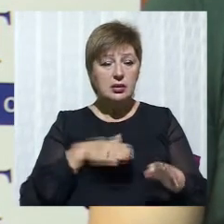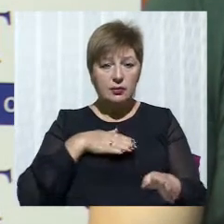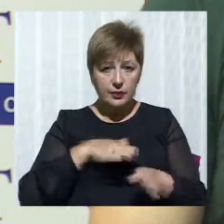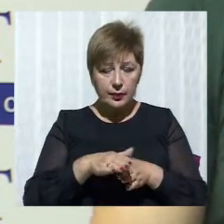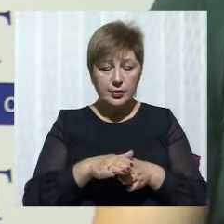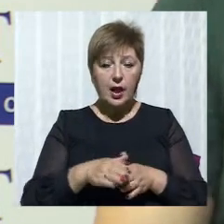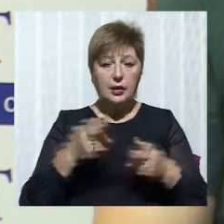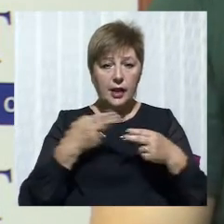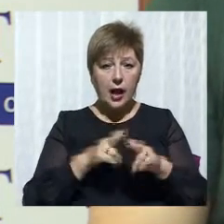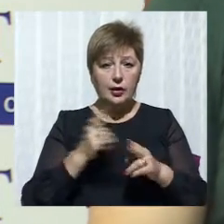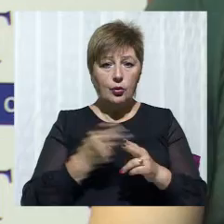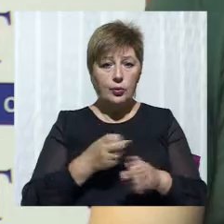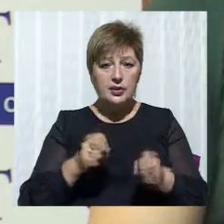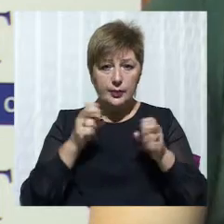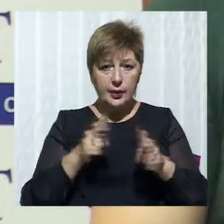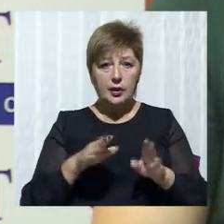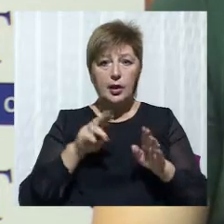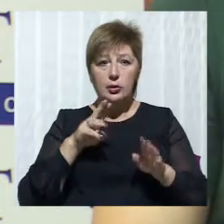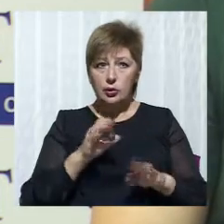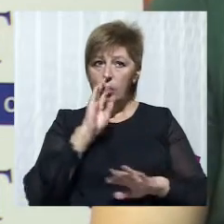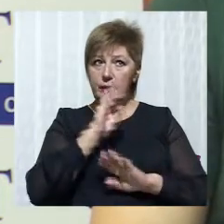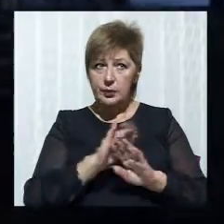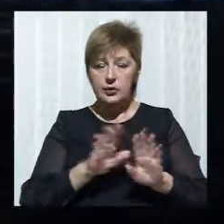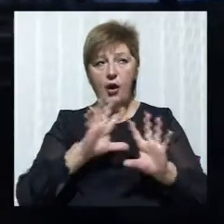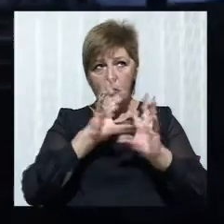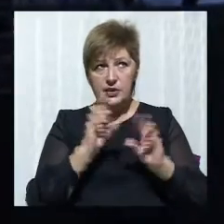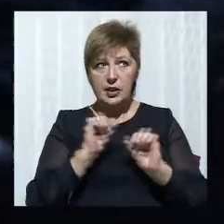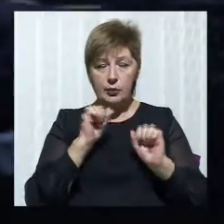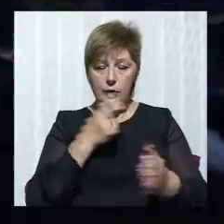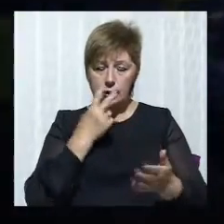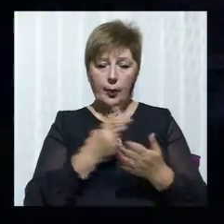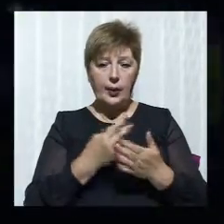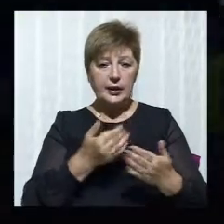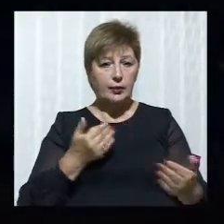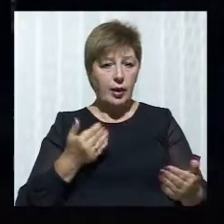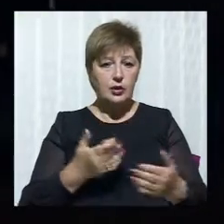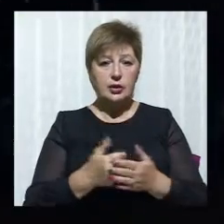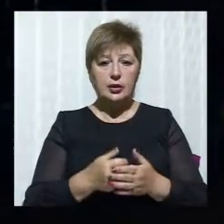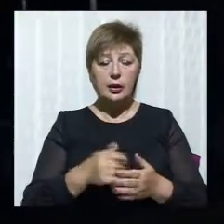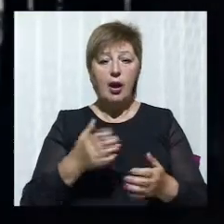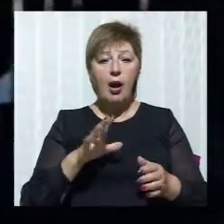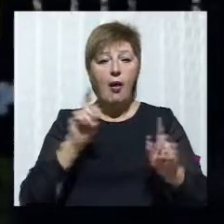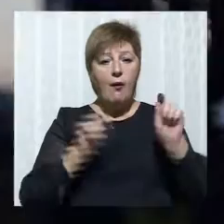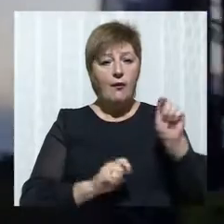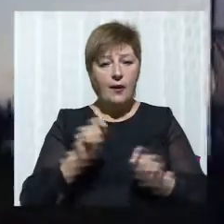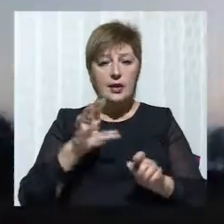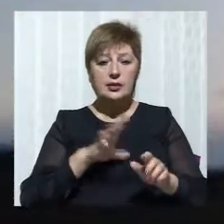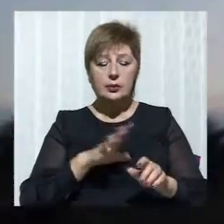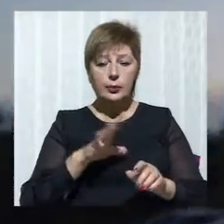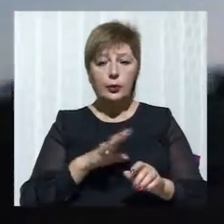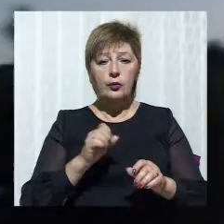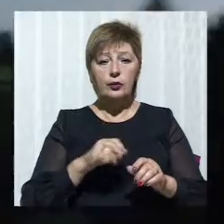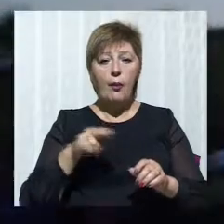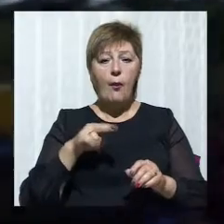безпеки, то, вибачте, все можна передбачити. Фестиваль Козакфест проходив в селищі Жовто-Олександрівка П'ятихацького